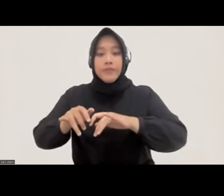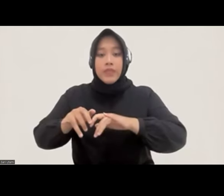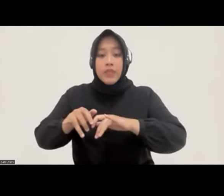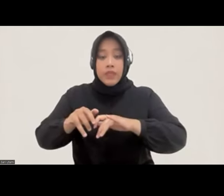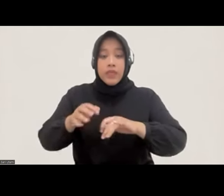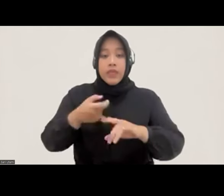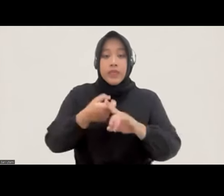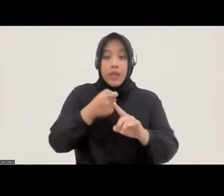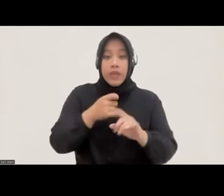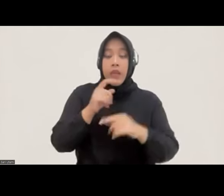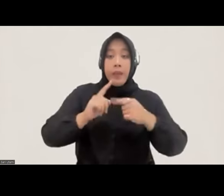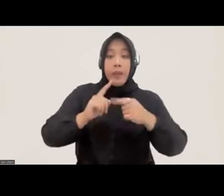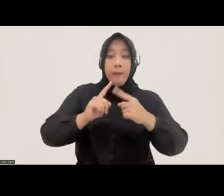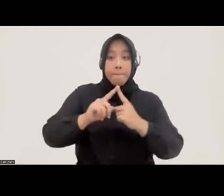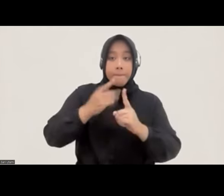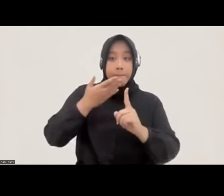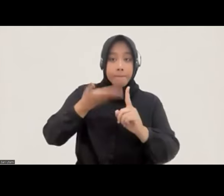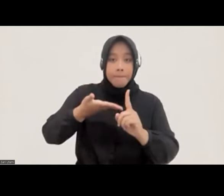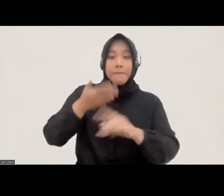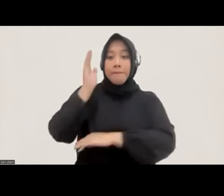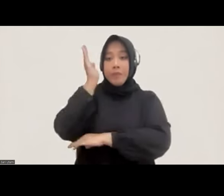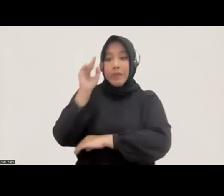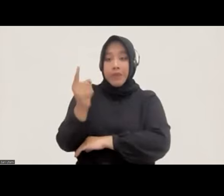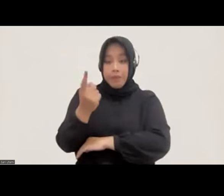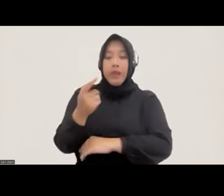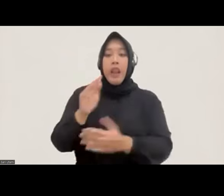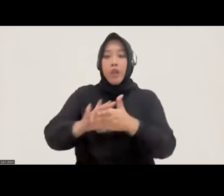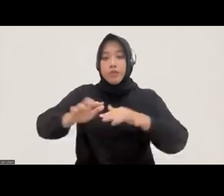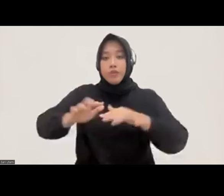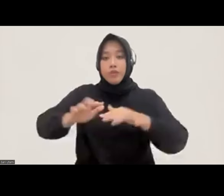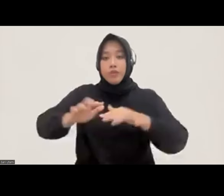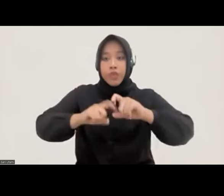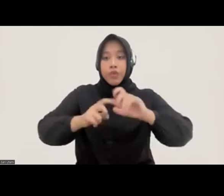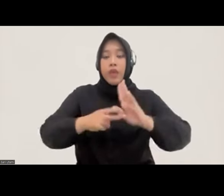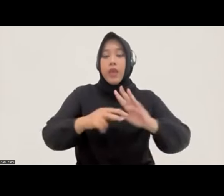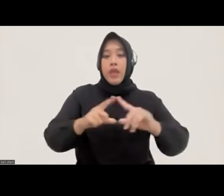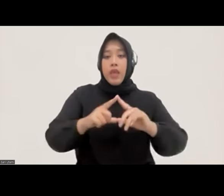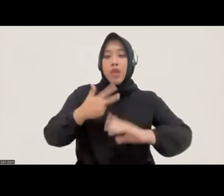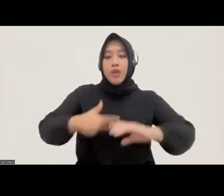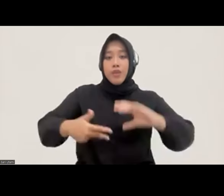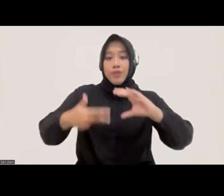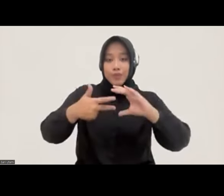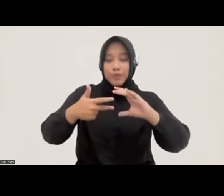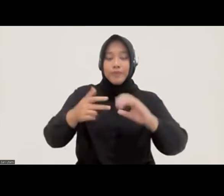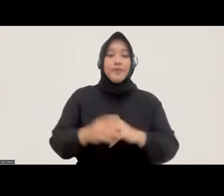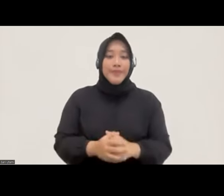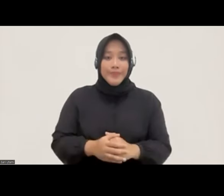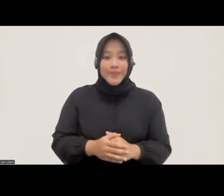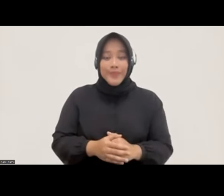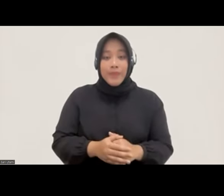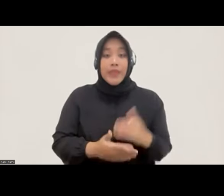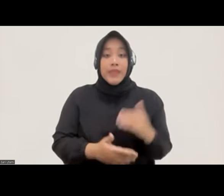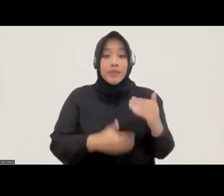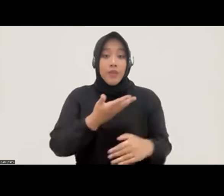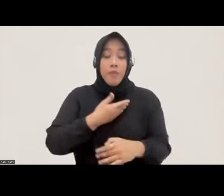mulai dituliskan pertanyaannya di dalam kolom Q&A yang tersedia di Zoom selanjutnya kita akan mendengarkan paparan dari